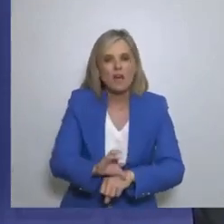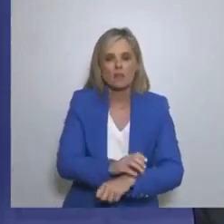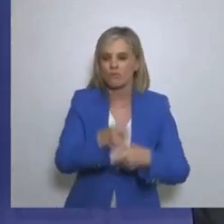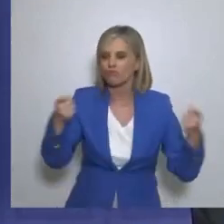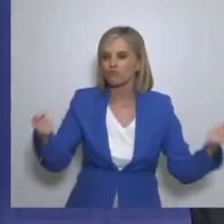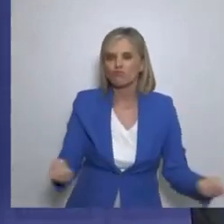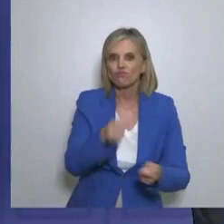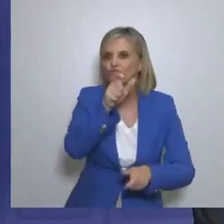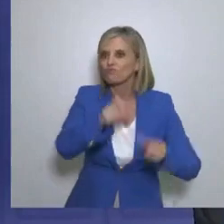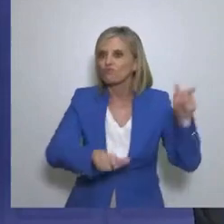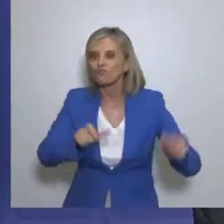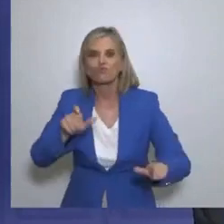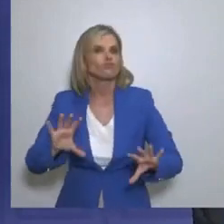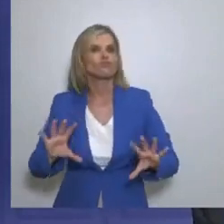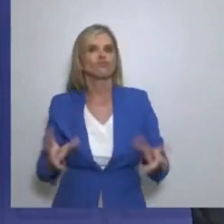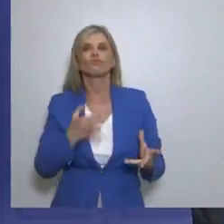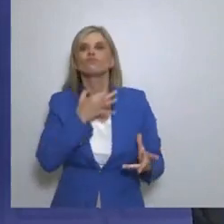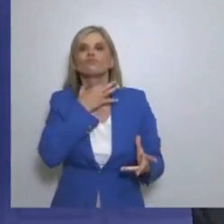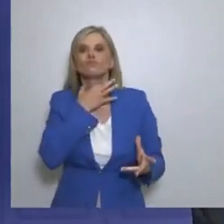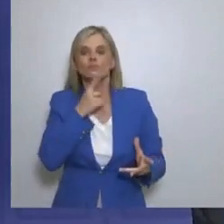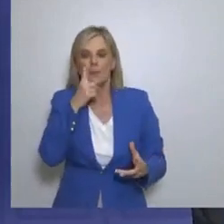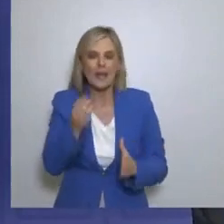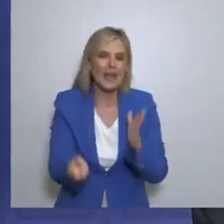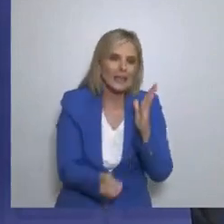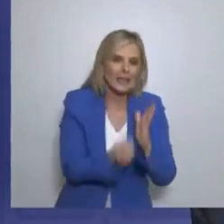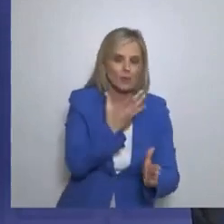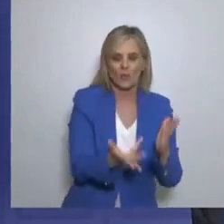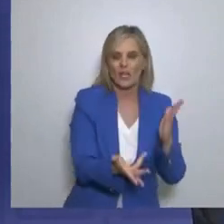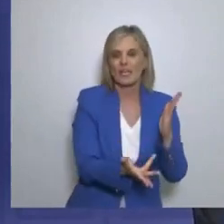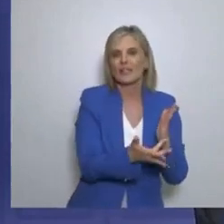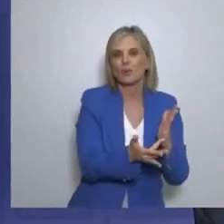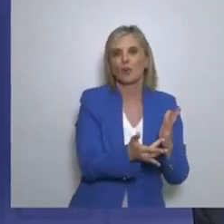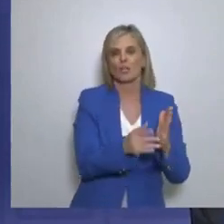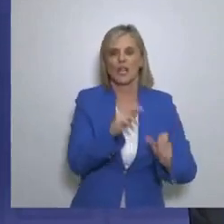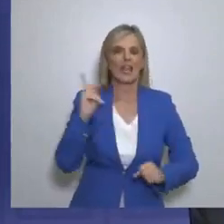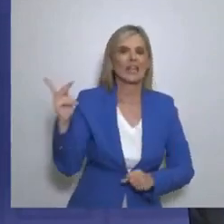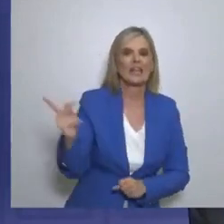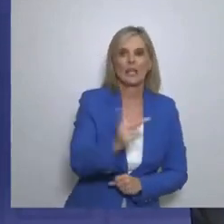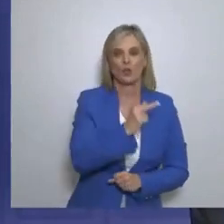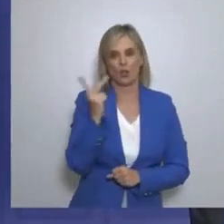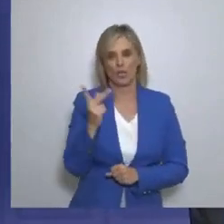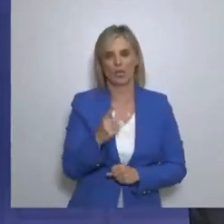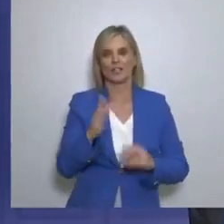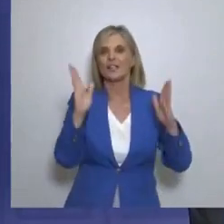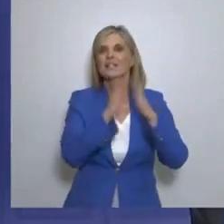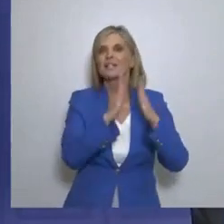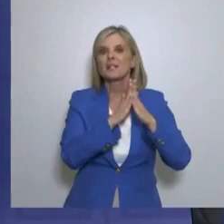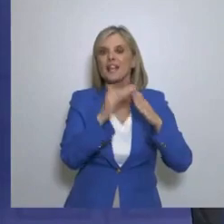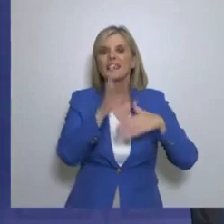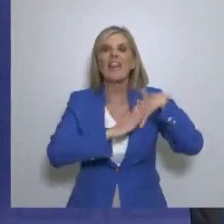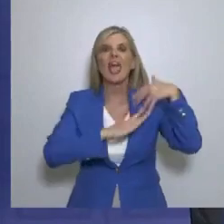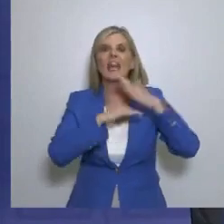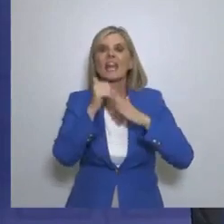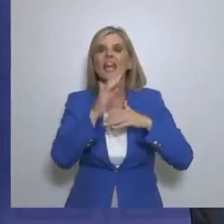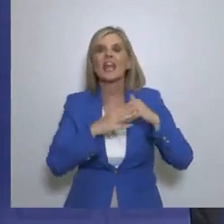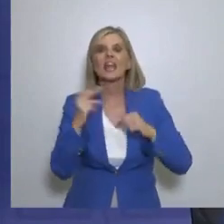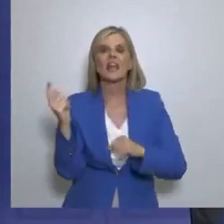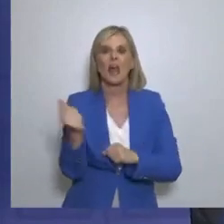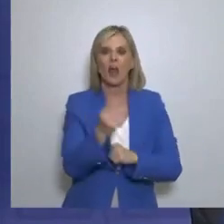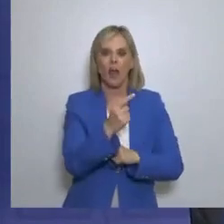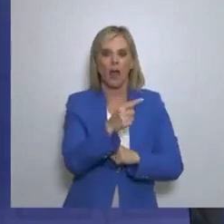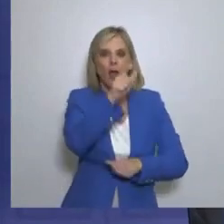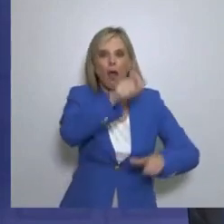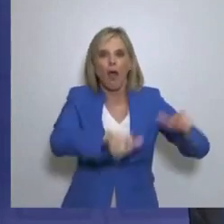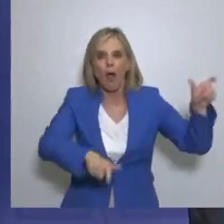βίωτου ανθρώπου Όσο φορά Τη συλλογική μας κοινωνία Η οικοτεχνία Η οικοτεχνία με χιλιάδες